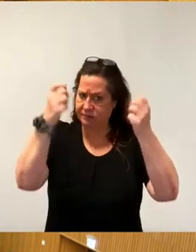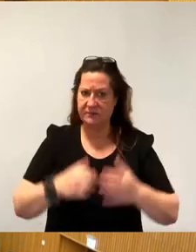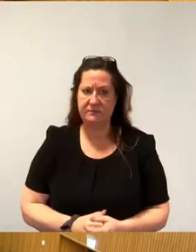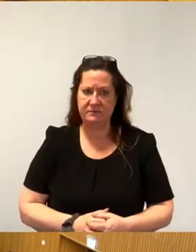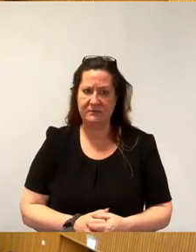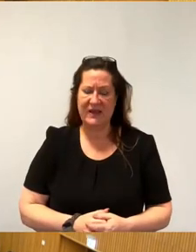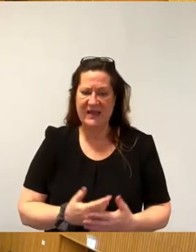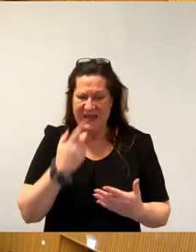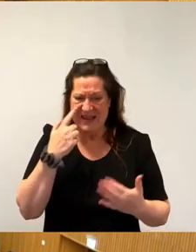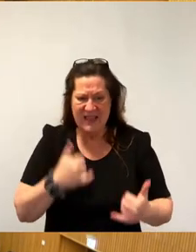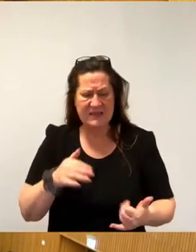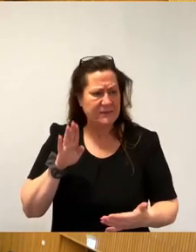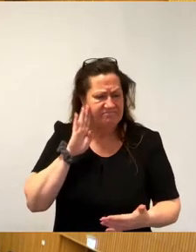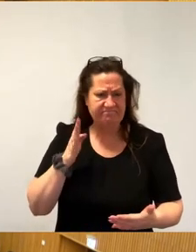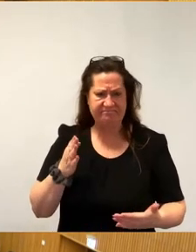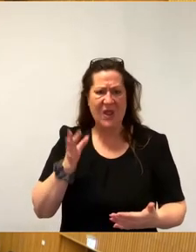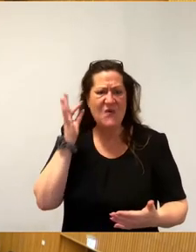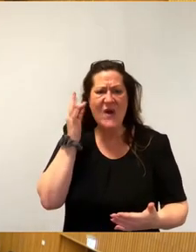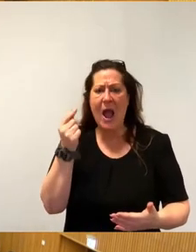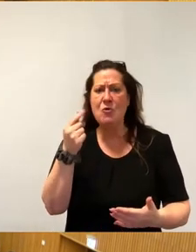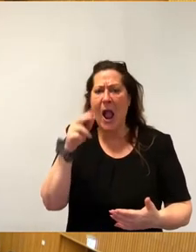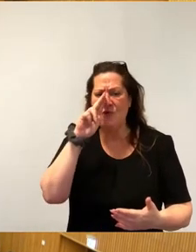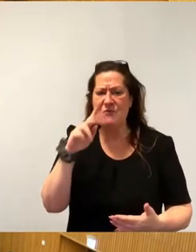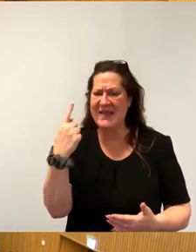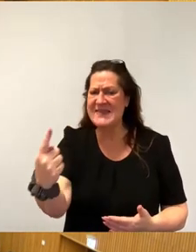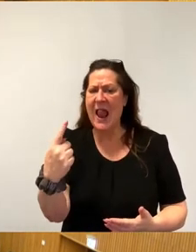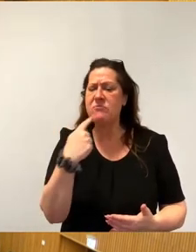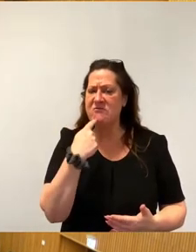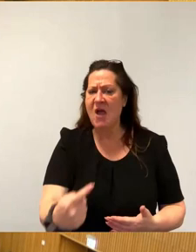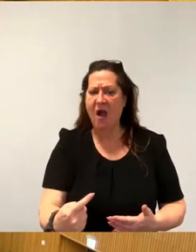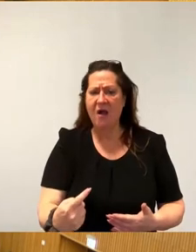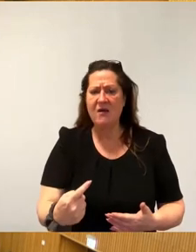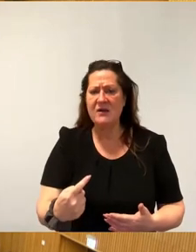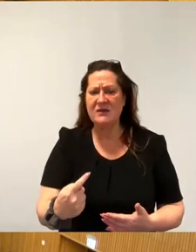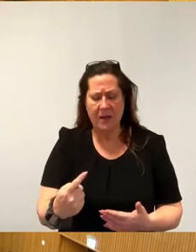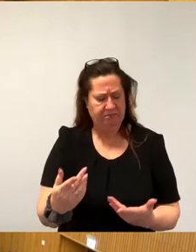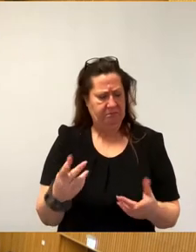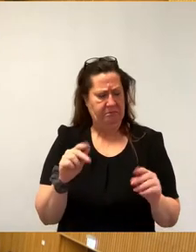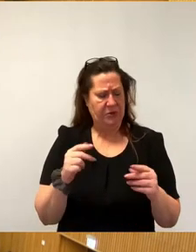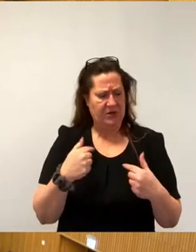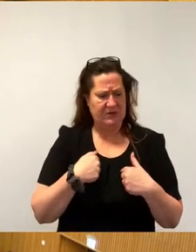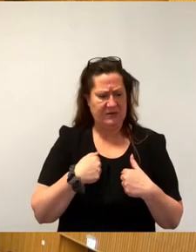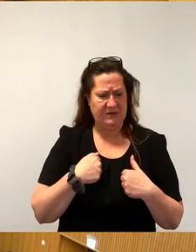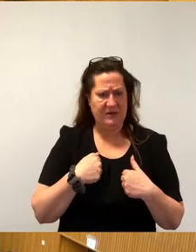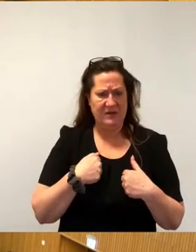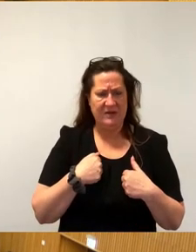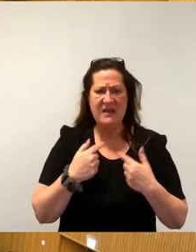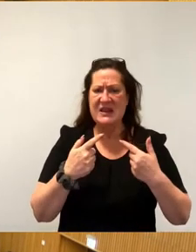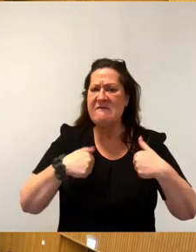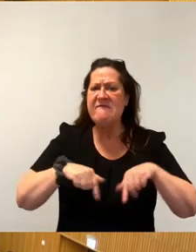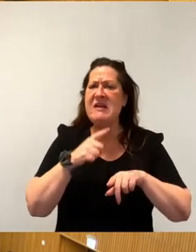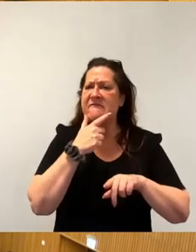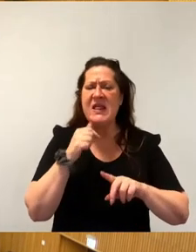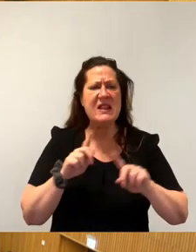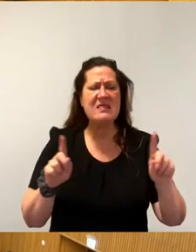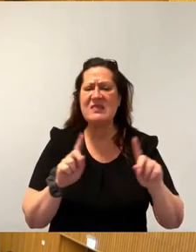vorhin von Frau Kaufmann gehört habe, dann heißt das für mich nicht unbedingt, wir wollen es nicht, sondern vor allen